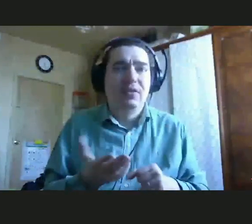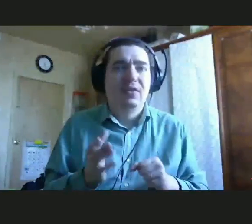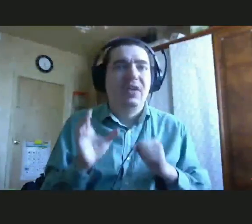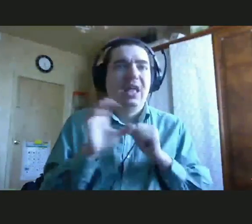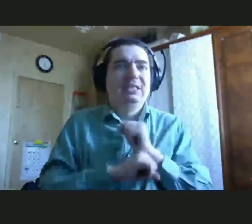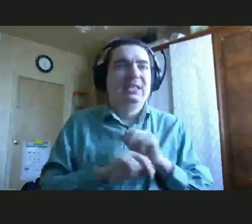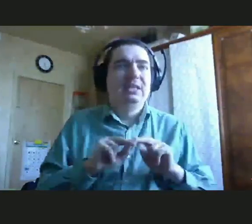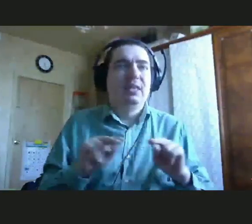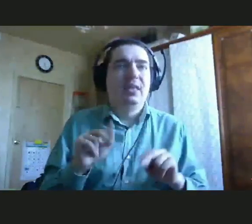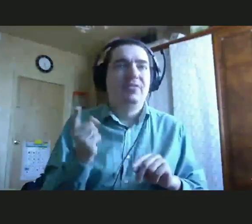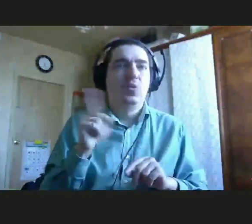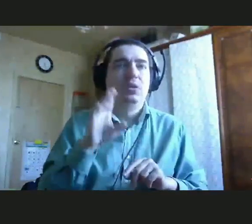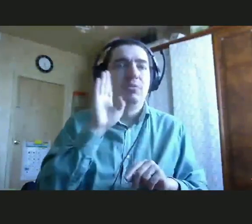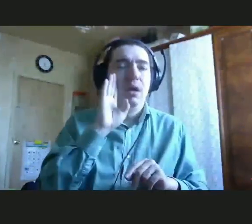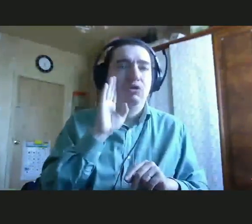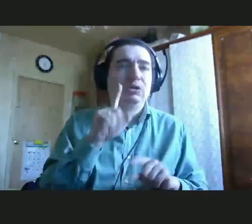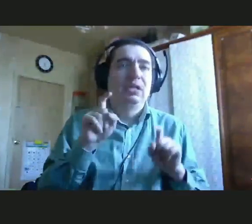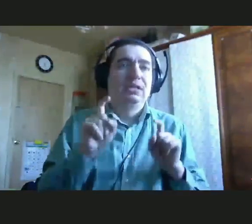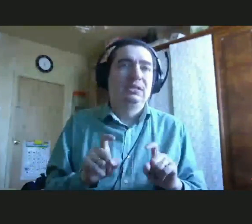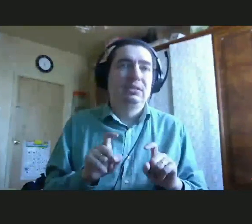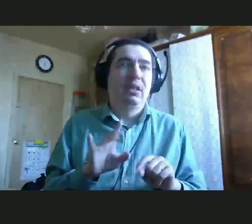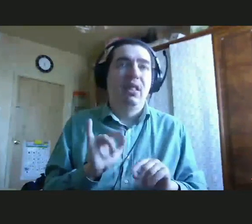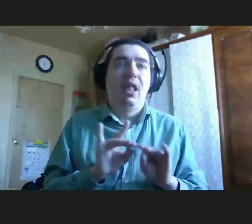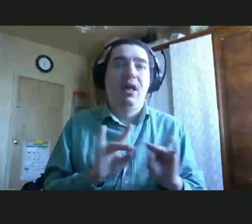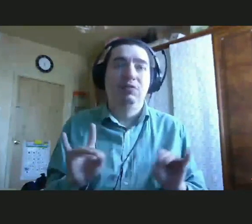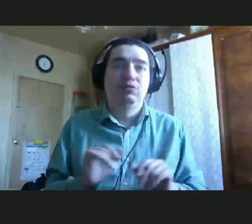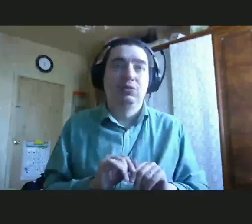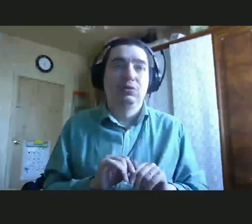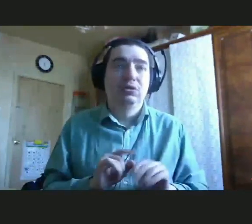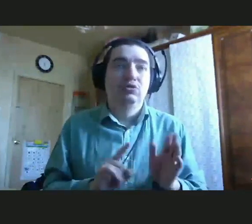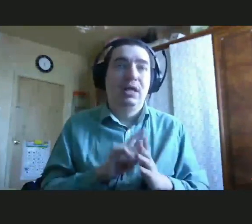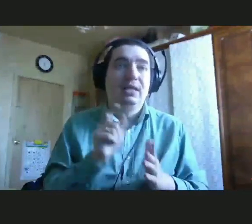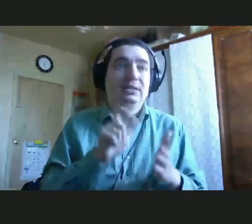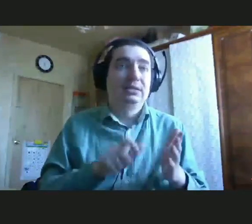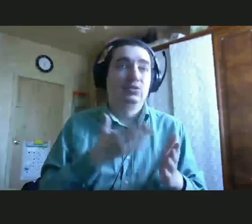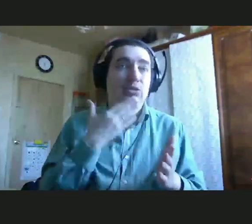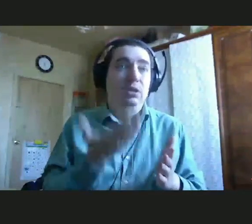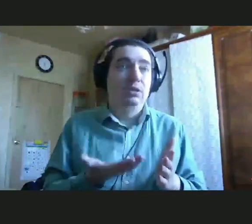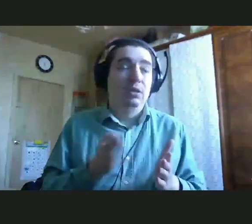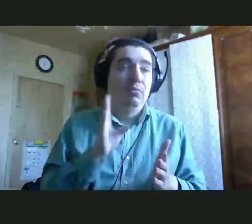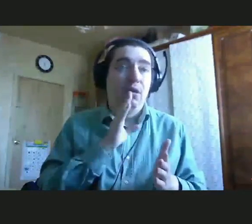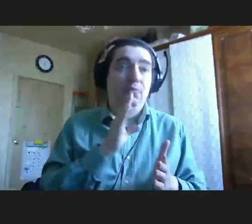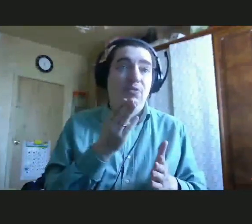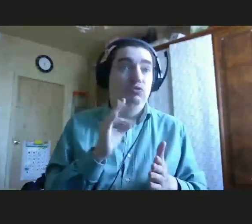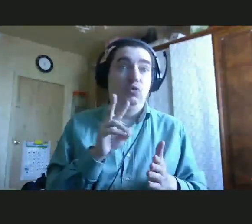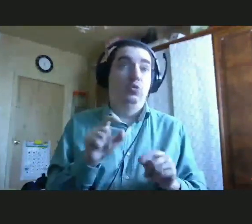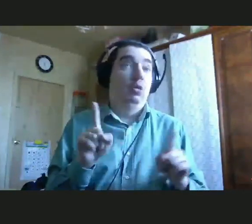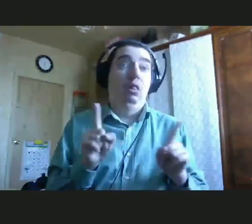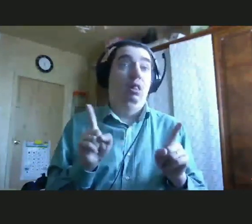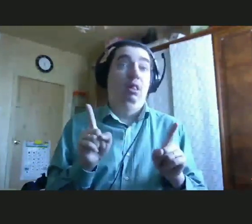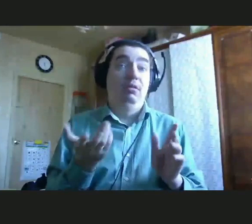мальчик, садится на лавочку и завязывает себе шнурки. Мама в шоке. Мама звонит папе, говорит, ты